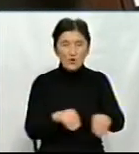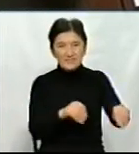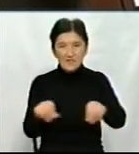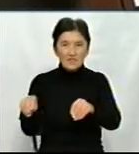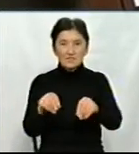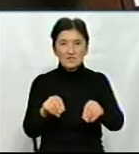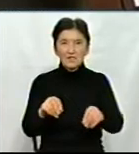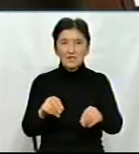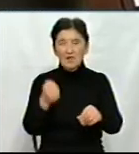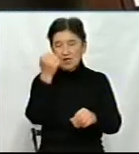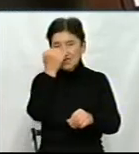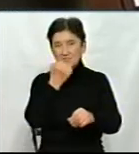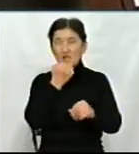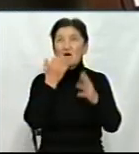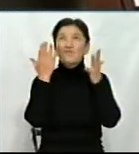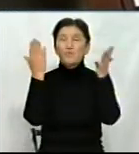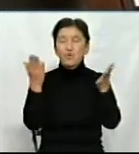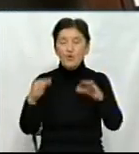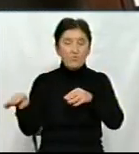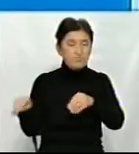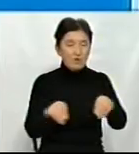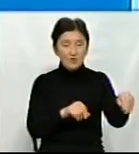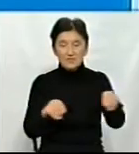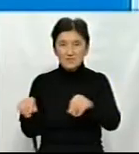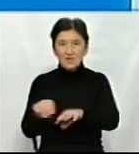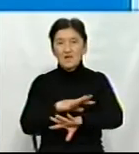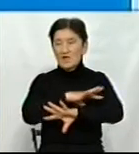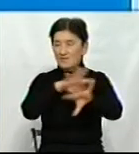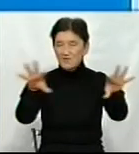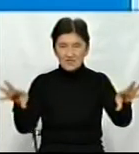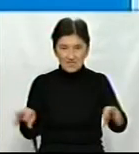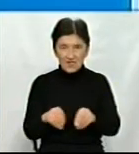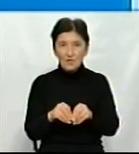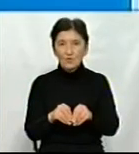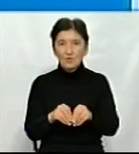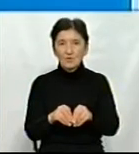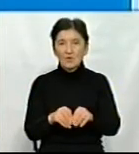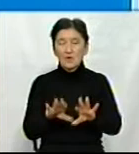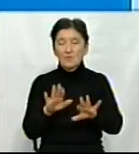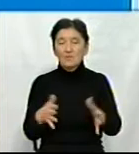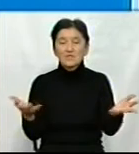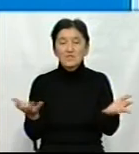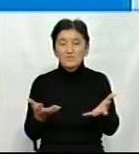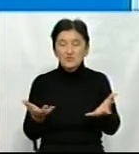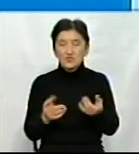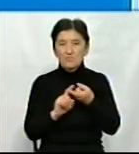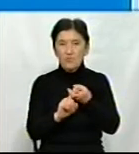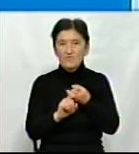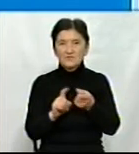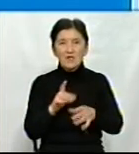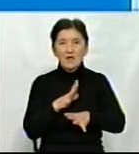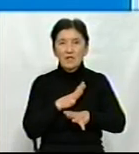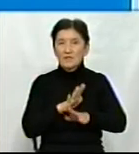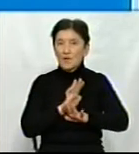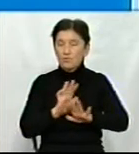посіяли усі, якось воно тоді ввели той локдаун, чи з цим це пов'язано ще з іншим, але не було такого